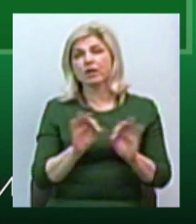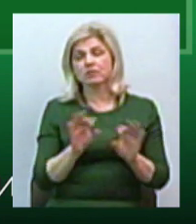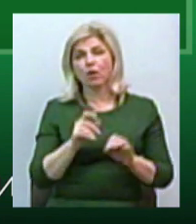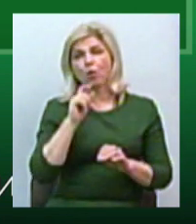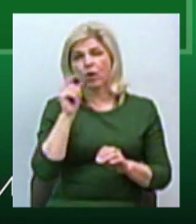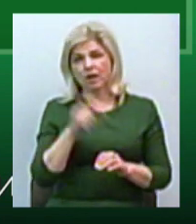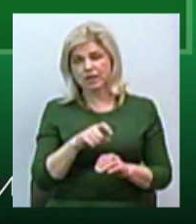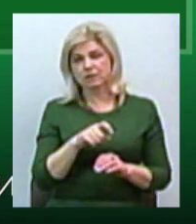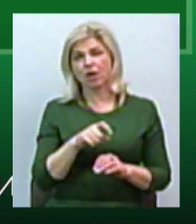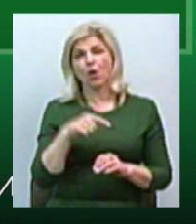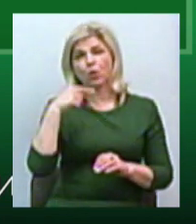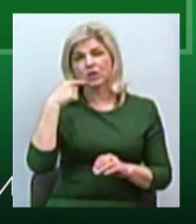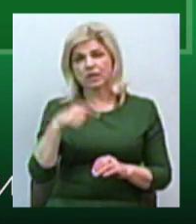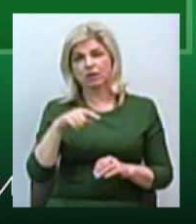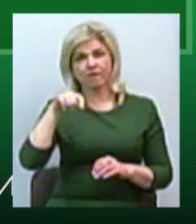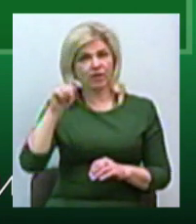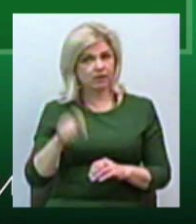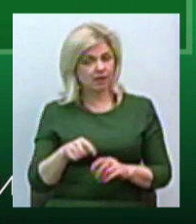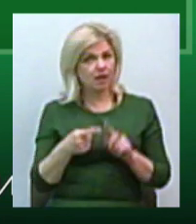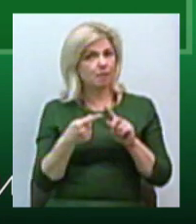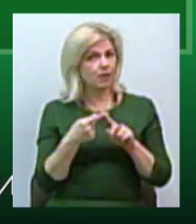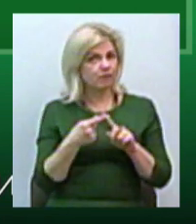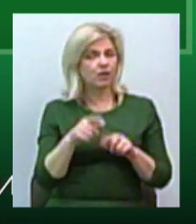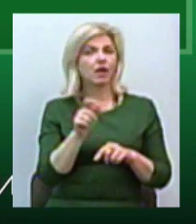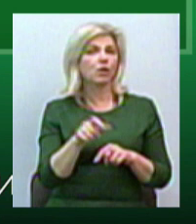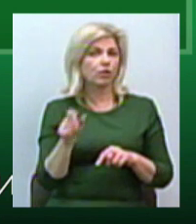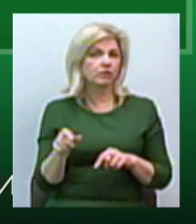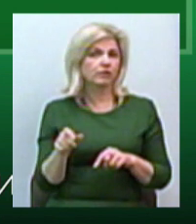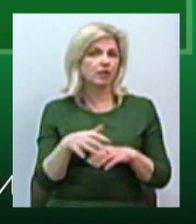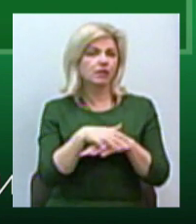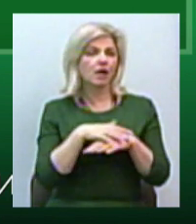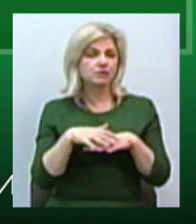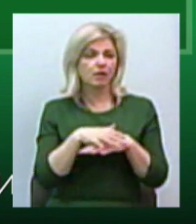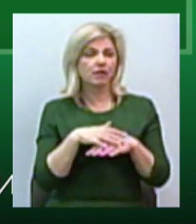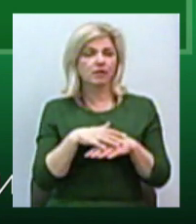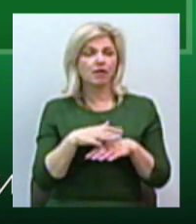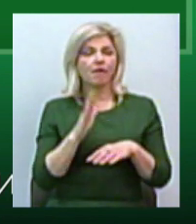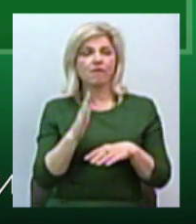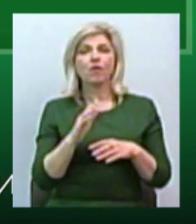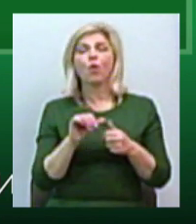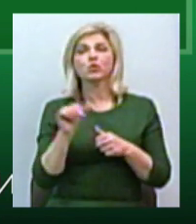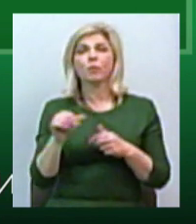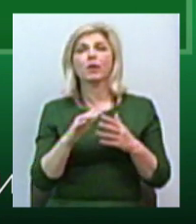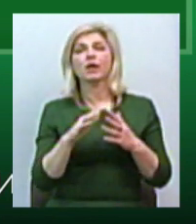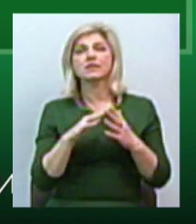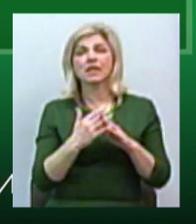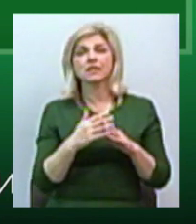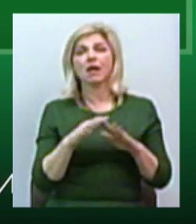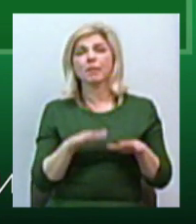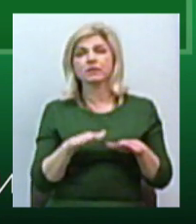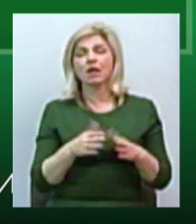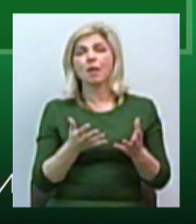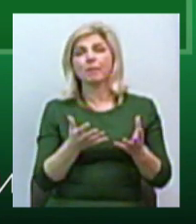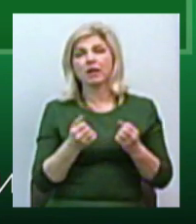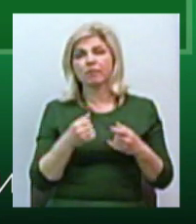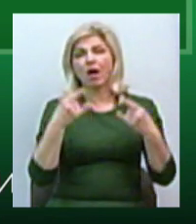гібридної війни. По-перше, населення в сільській місцевості, в основному, приймає канали